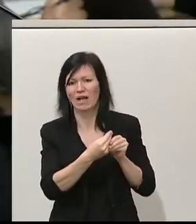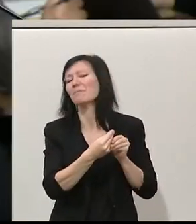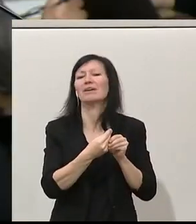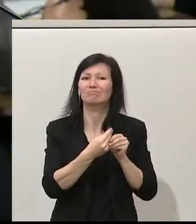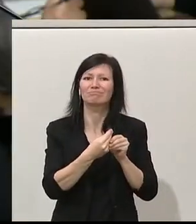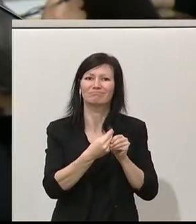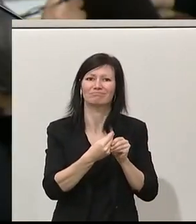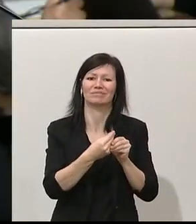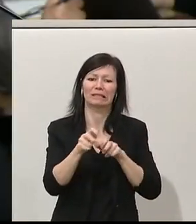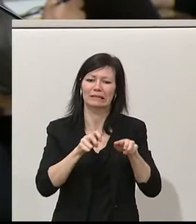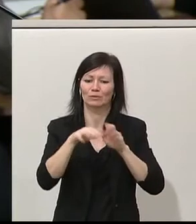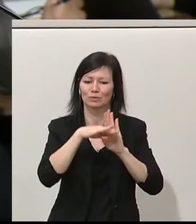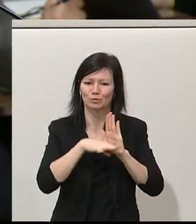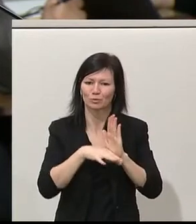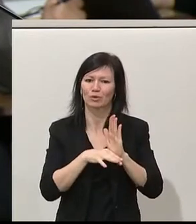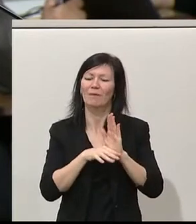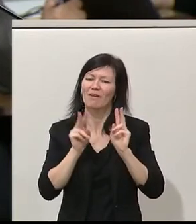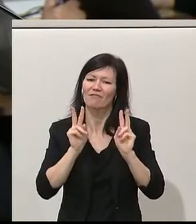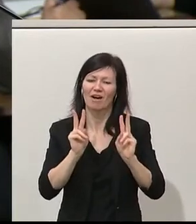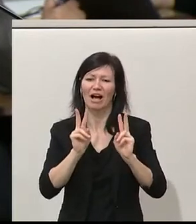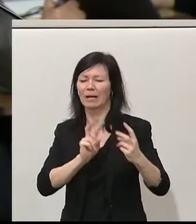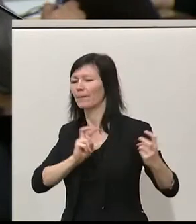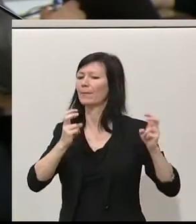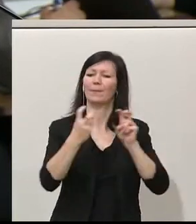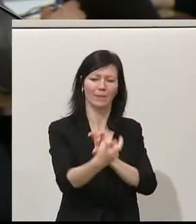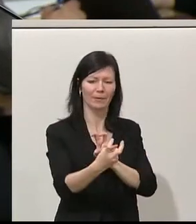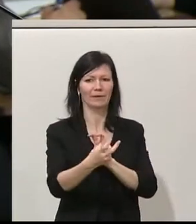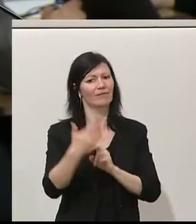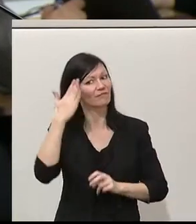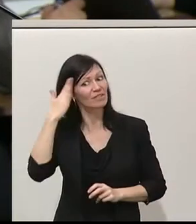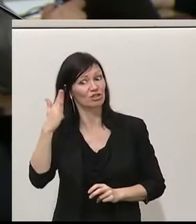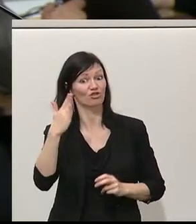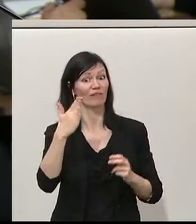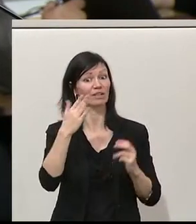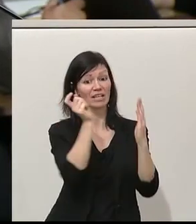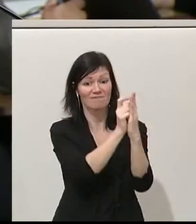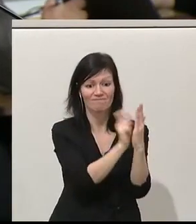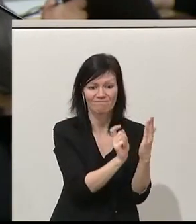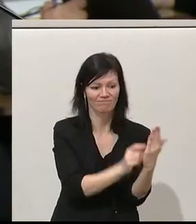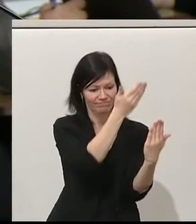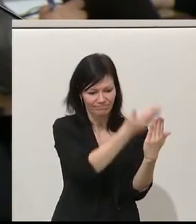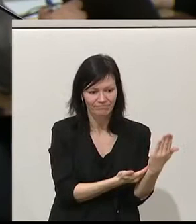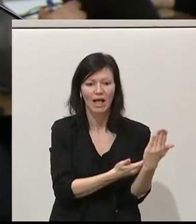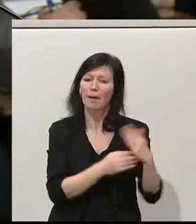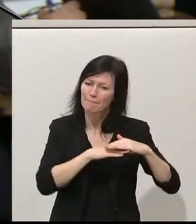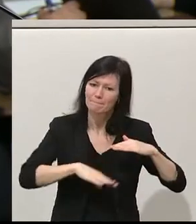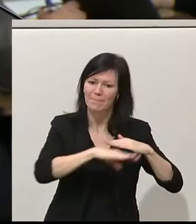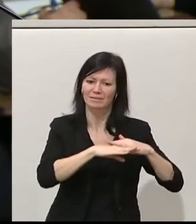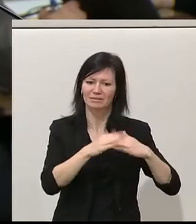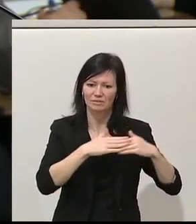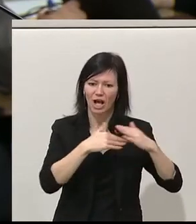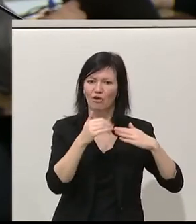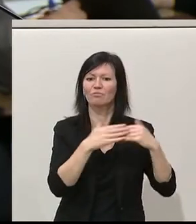umzusetzen und um basierend auf den wissenschaftlichen Fakten dem gerecht zu werden, was unsere historische Verantwortung in dieser